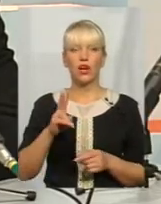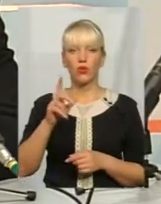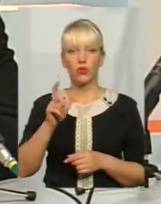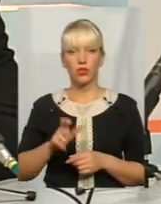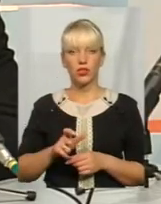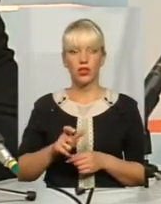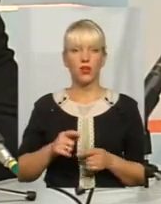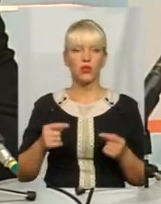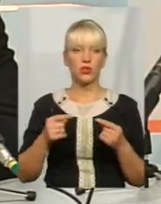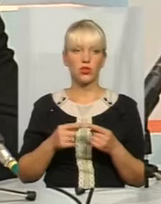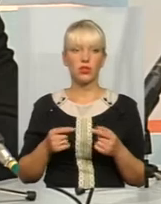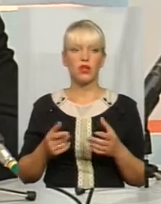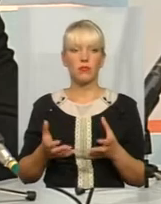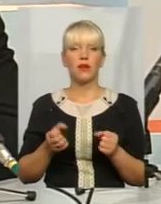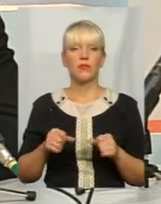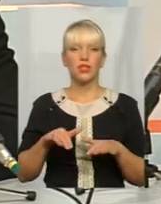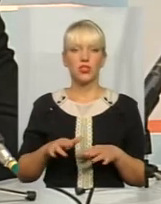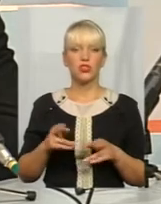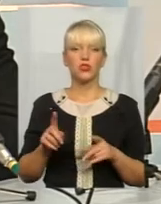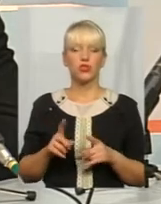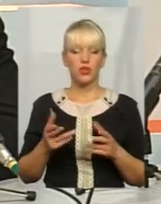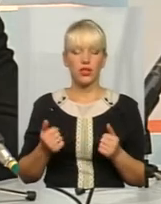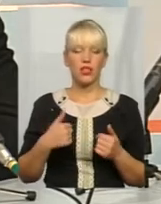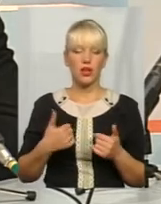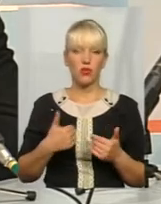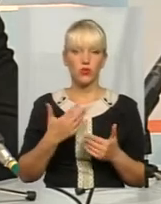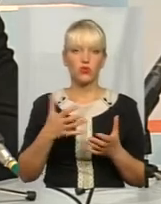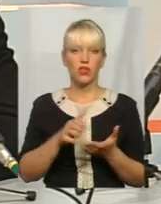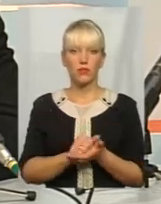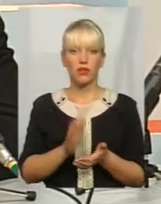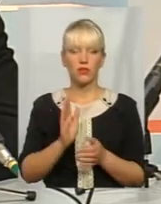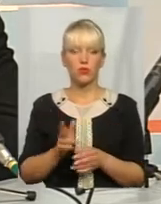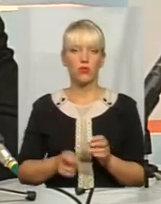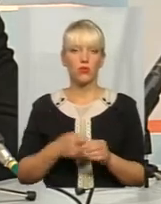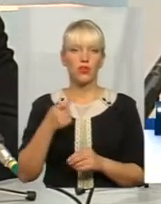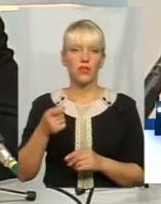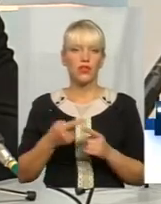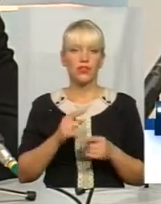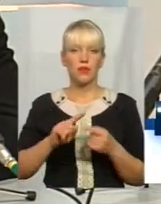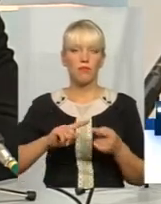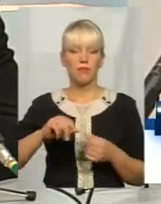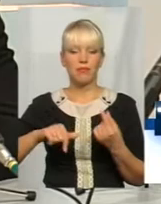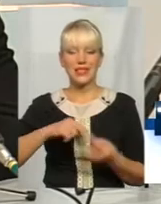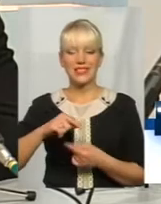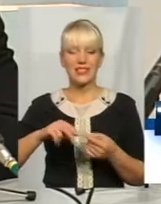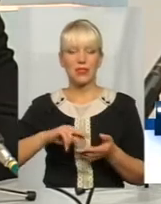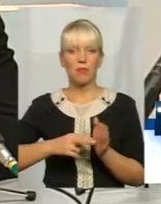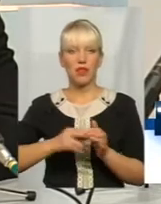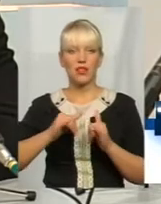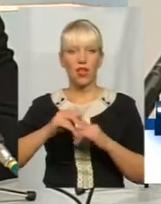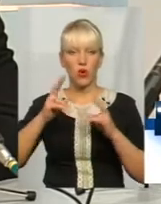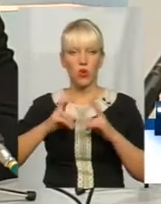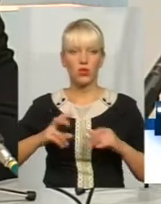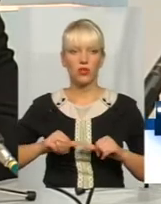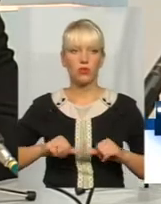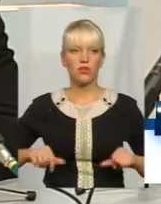остаточно прийме рішення, що да, я вже хочу займатися і буду подавати цей бізнес-план на розгляд комісії, вона може приймати